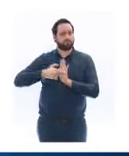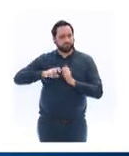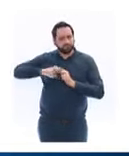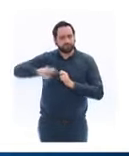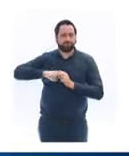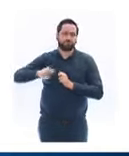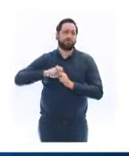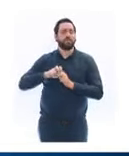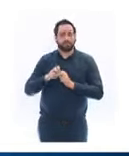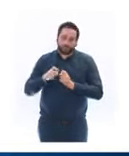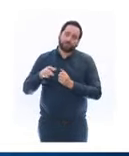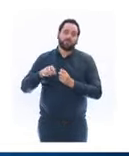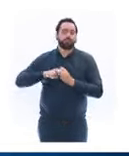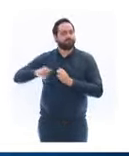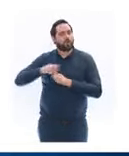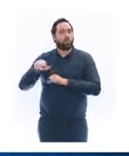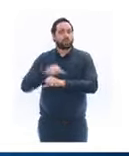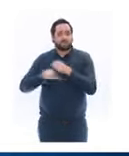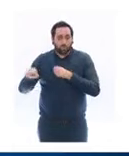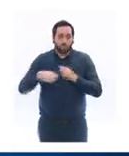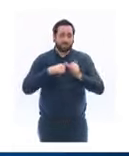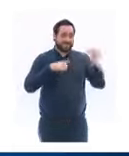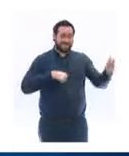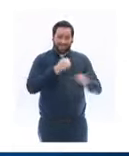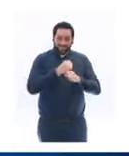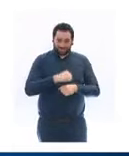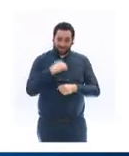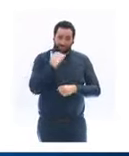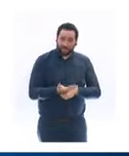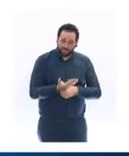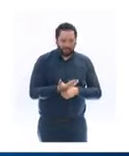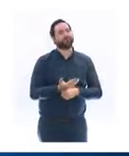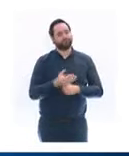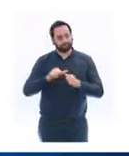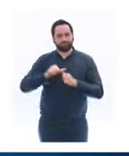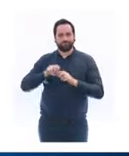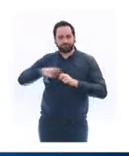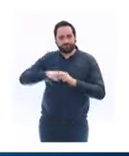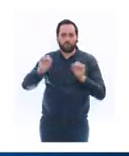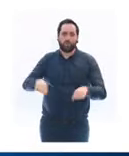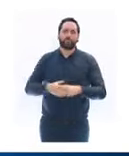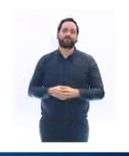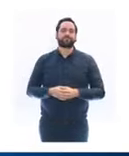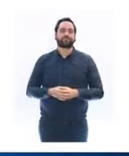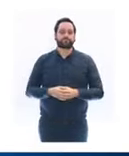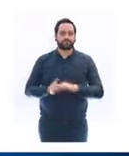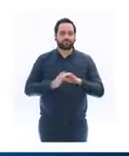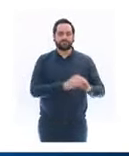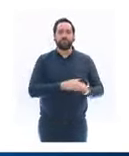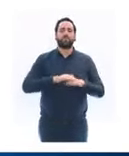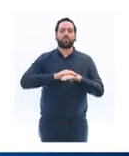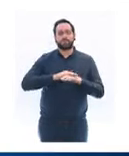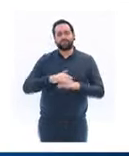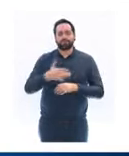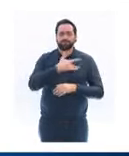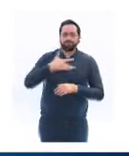vous n'êtes pas en capacité de le faire en télétravail. Pour des motifs médicaux, vous rendre à l'hôpital, chez